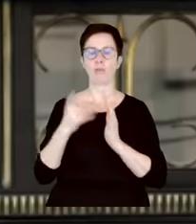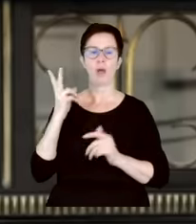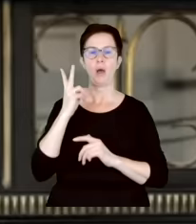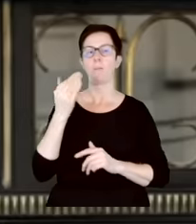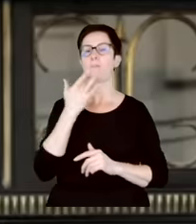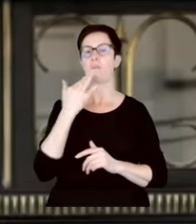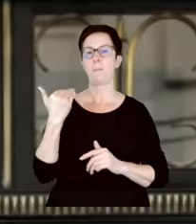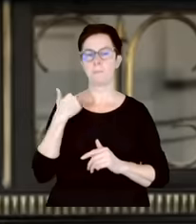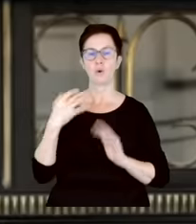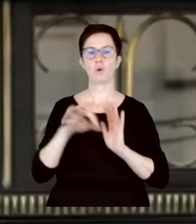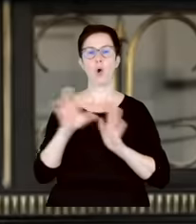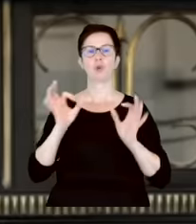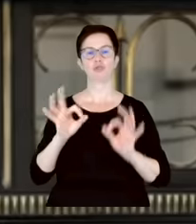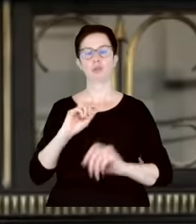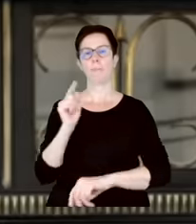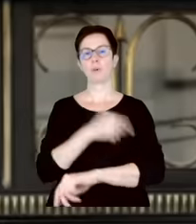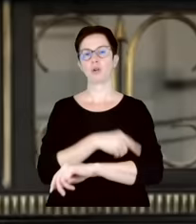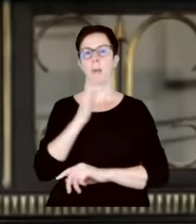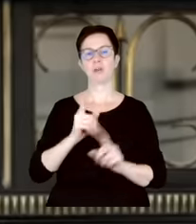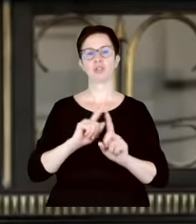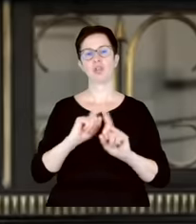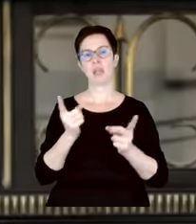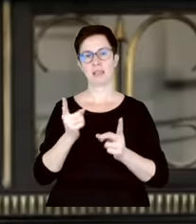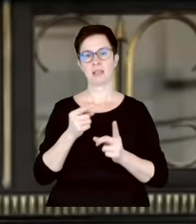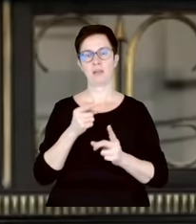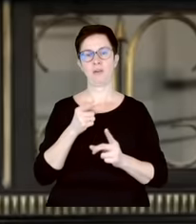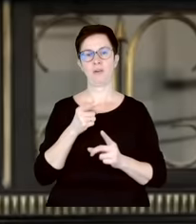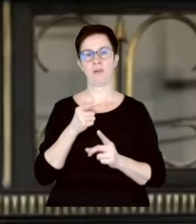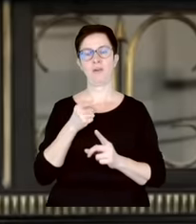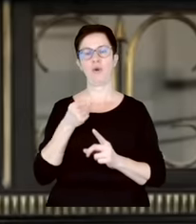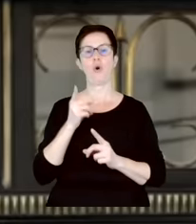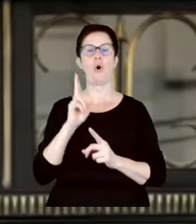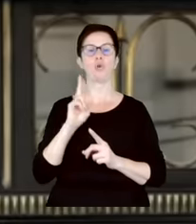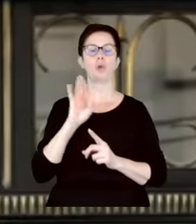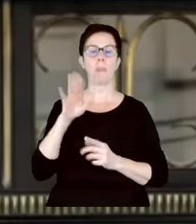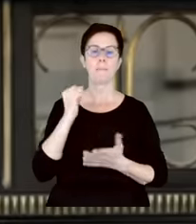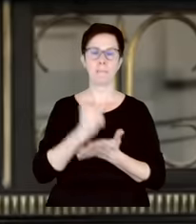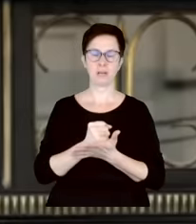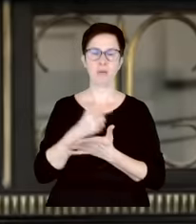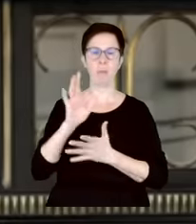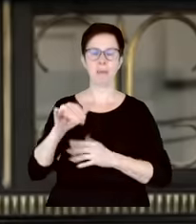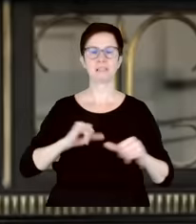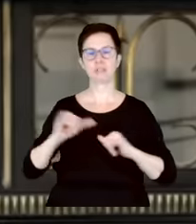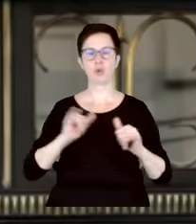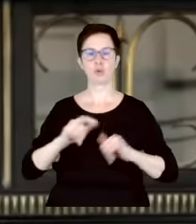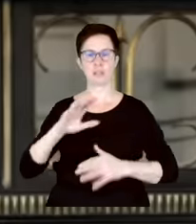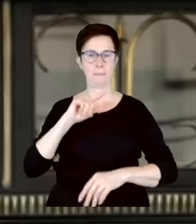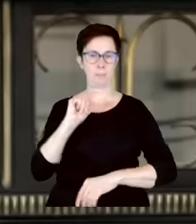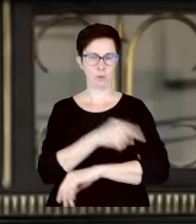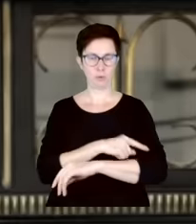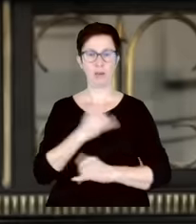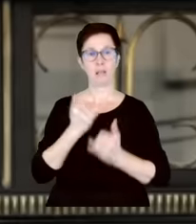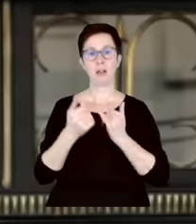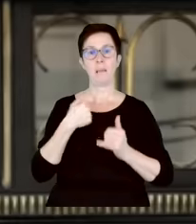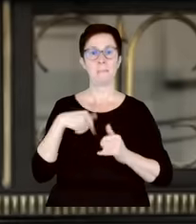prokuratorem będzie ktoś, kto w ogóle nie ma prawa być tym prokuratorem i on dzisiaj będzie zarządzał prokuraturą. Jeżeli byśmy poszli tym tokiem rozmowania,